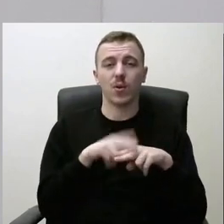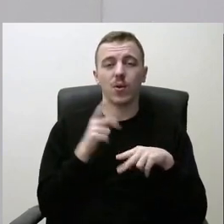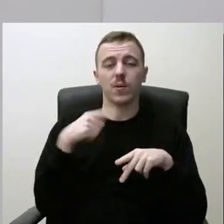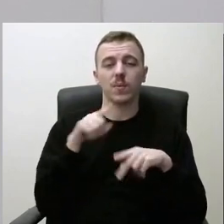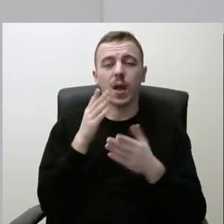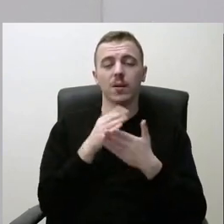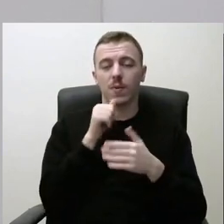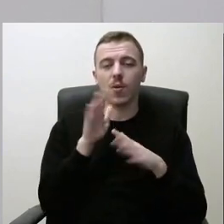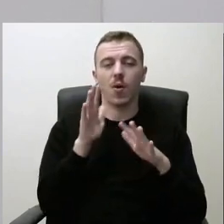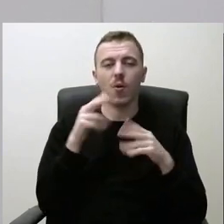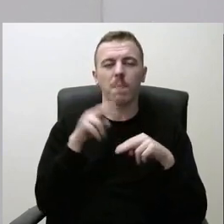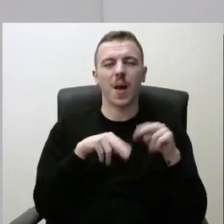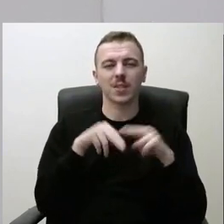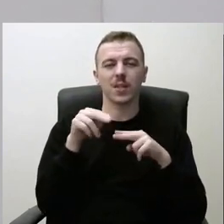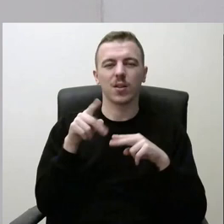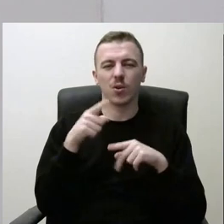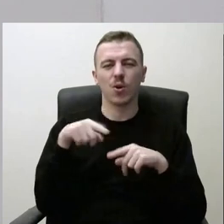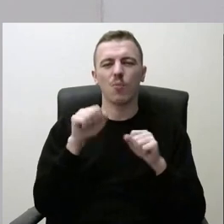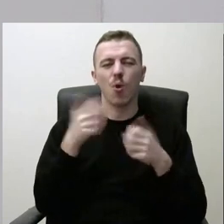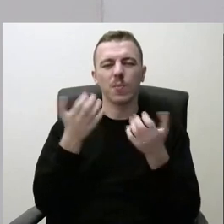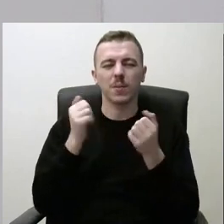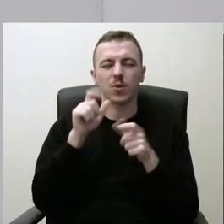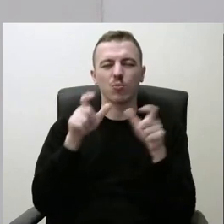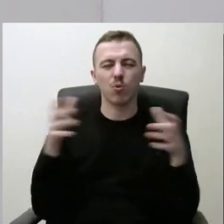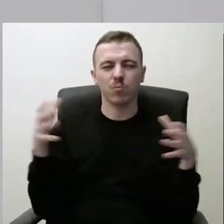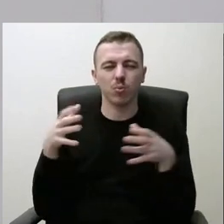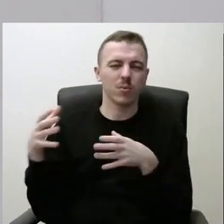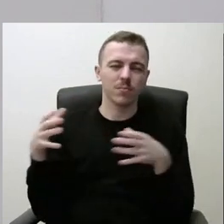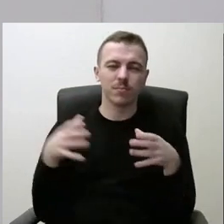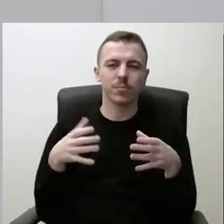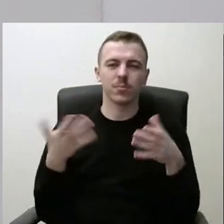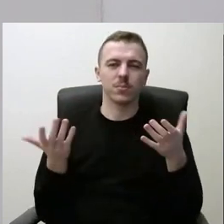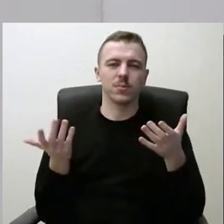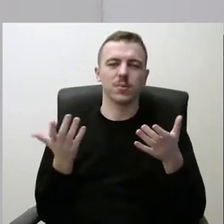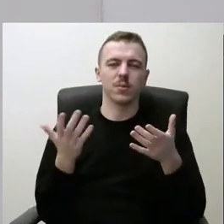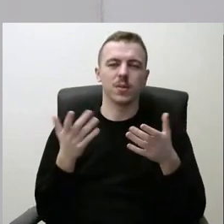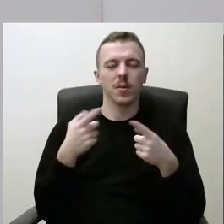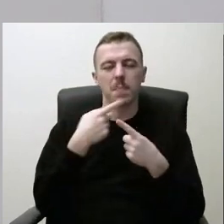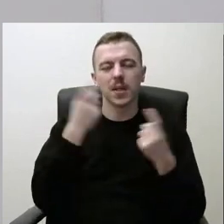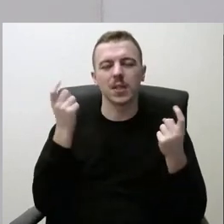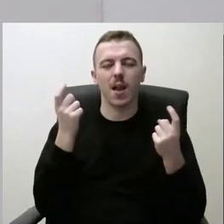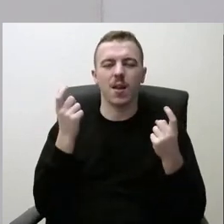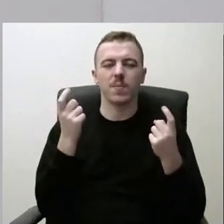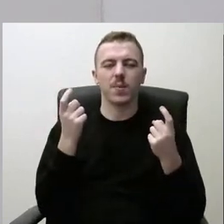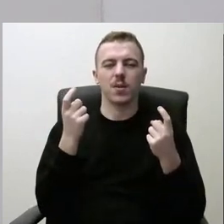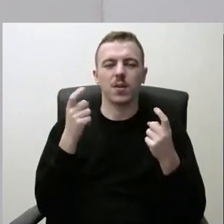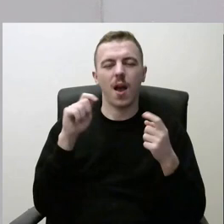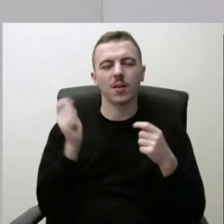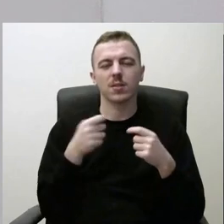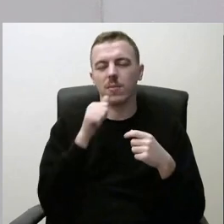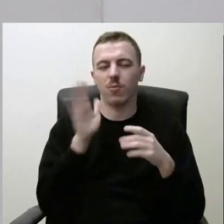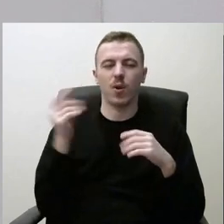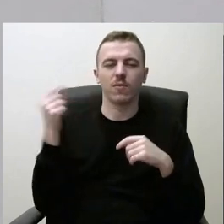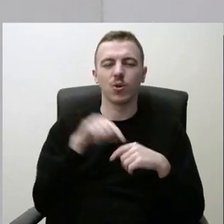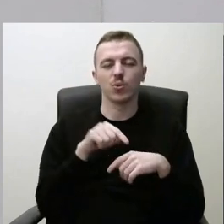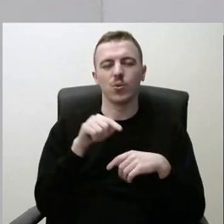būkliai pastatų, kurios gali priimti žmonių burius, to prasme, kažkokius, tai ir paskelbti tam tikras akcijas, kad atvažiuoja šokias